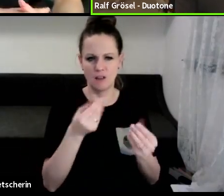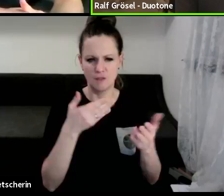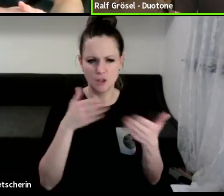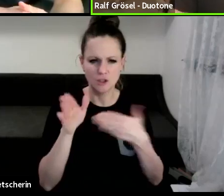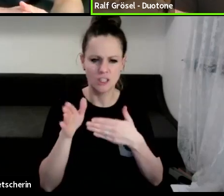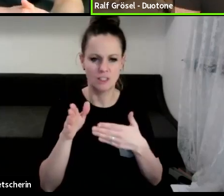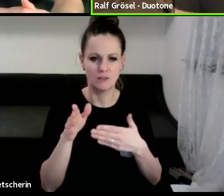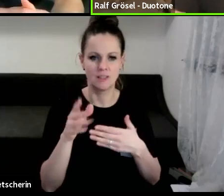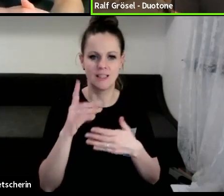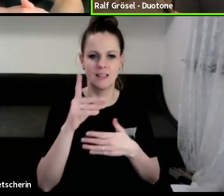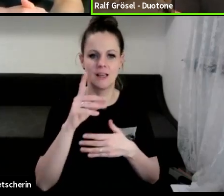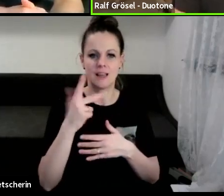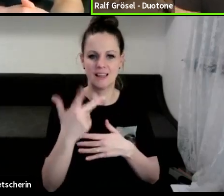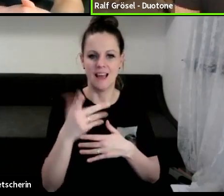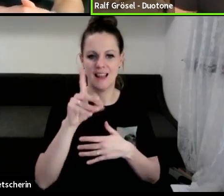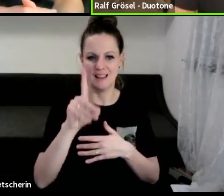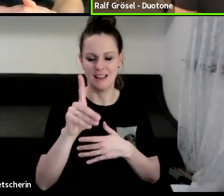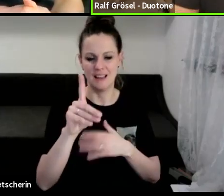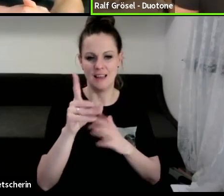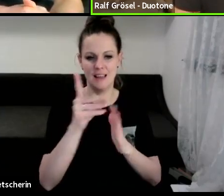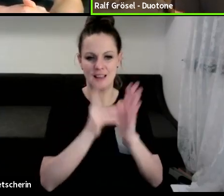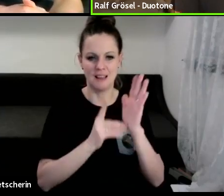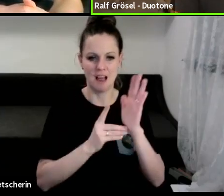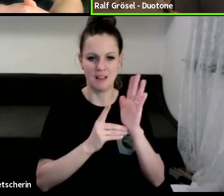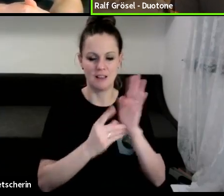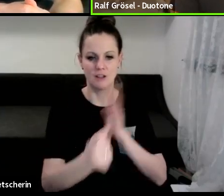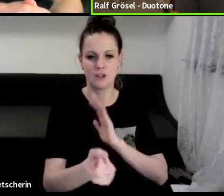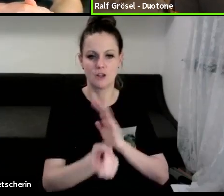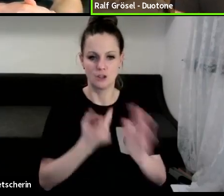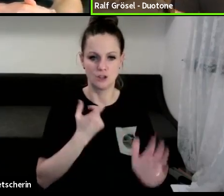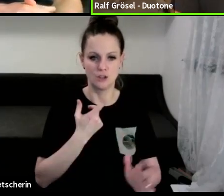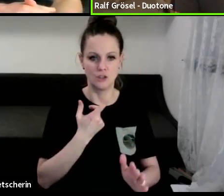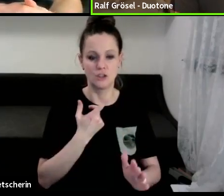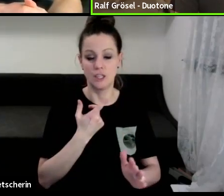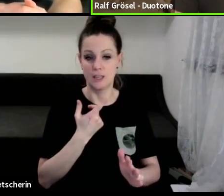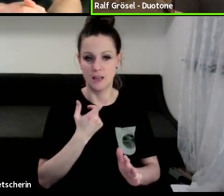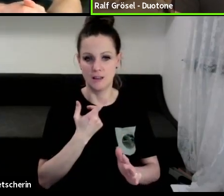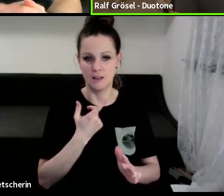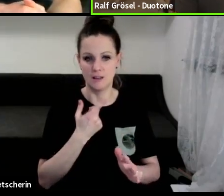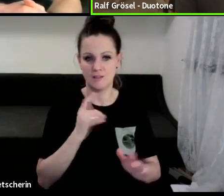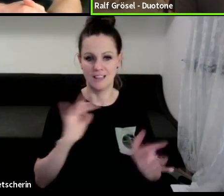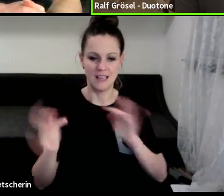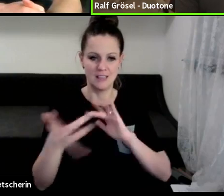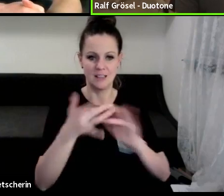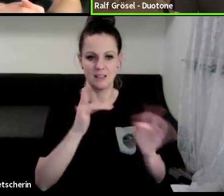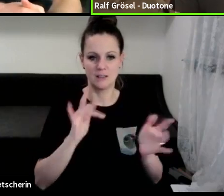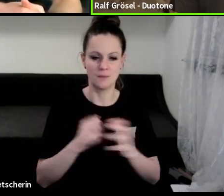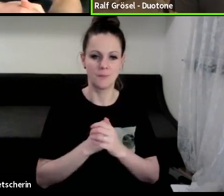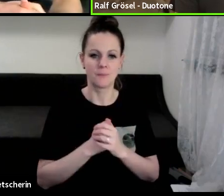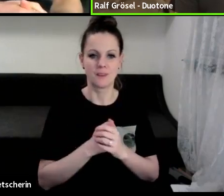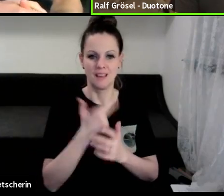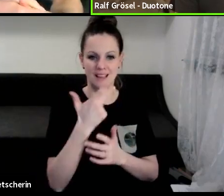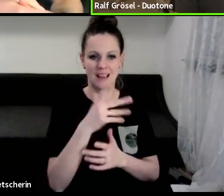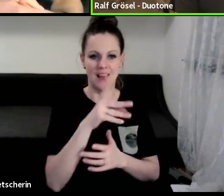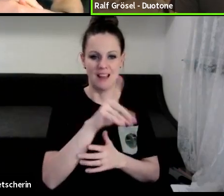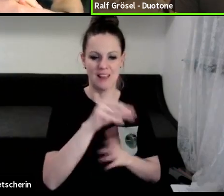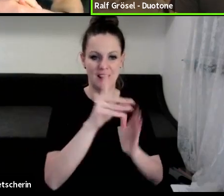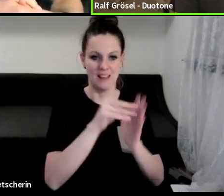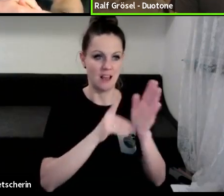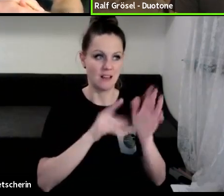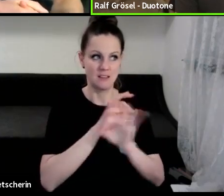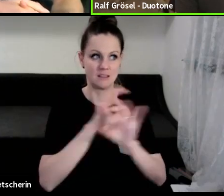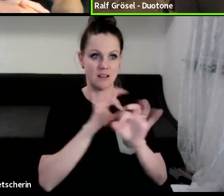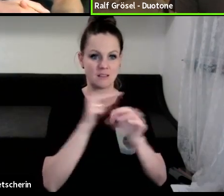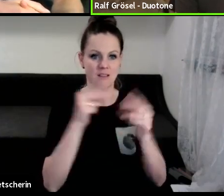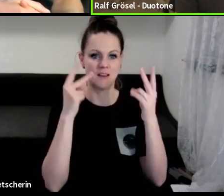3D-Daten zu, das ist ja immer der Holy Graal, also der heilige Graal, den man so als Designer hat, das sind die 3D-Daten, die schicken wir uns zu, gibt es gar kein